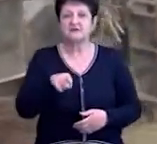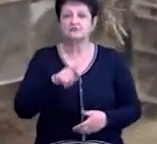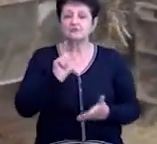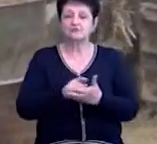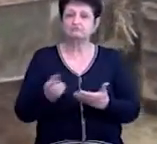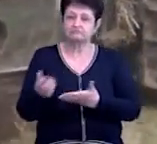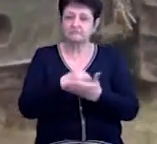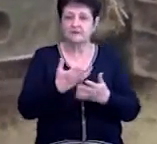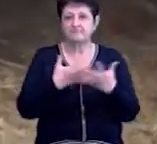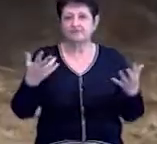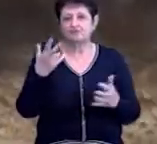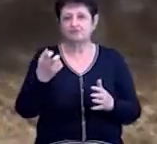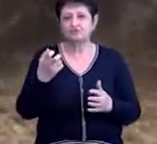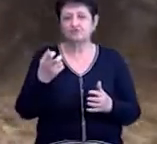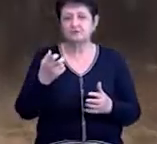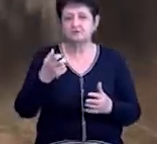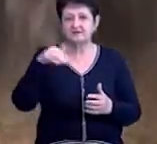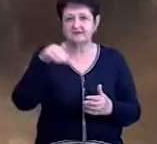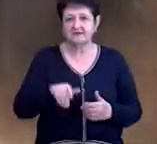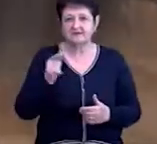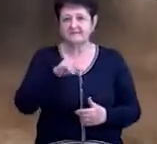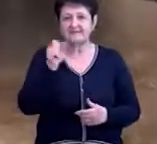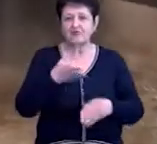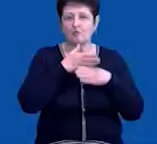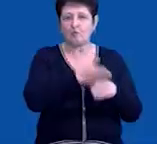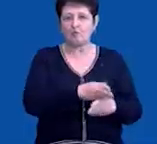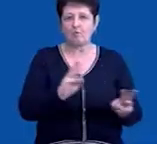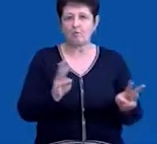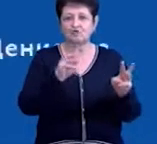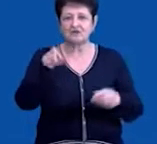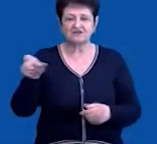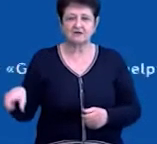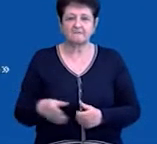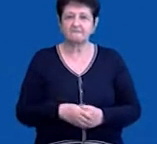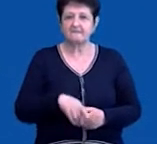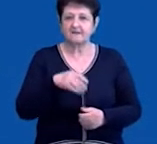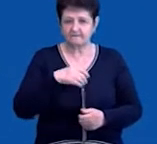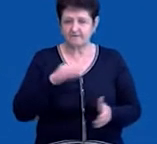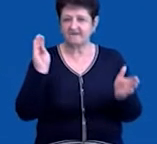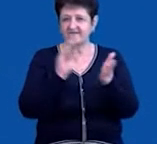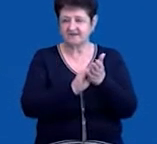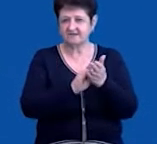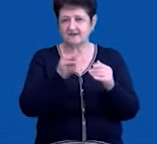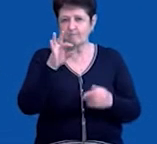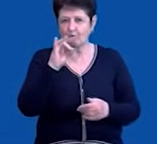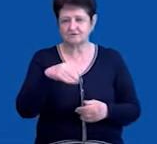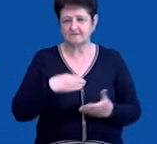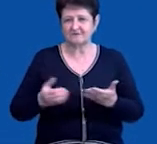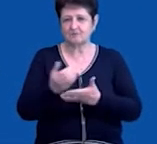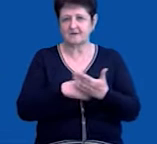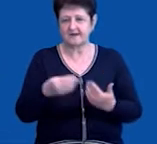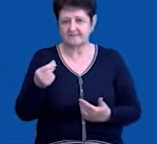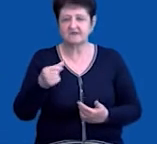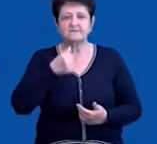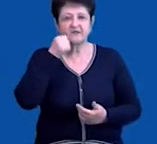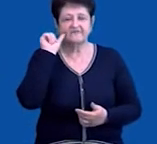зібрати більше 380 тисяч гривень на допомогу пожежникам. Ми вилежили пост в тому, що ми збираємо гроші вчора